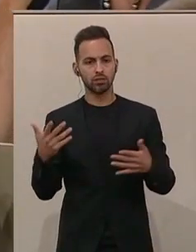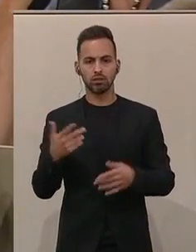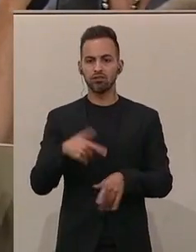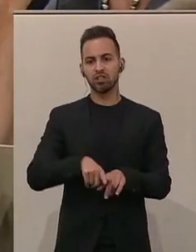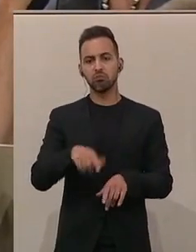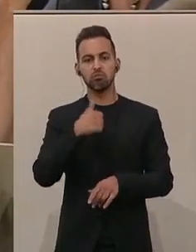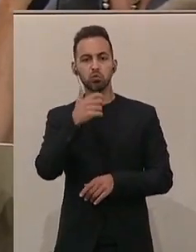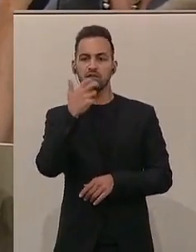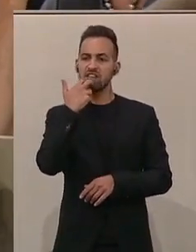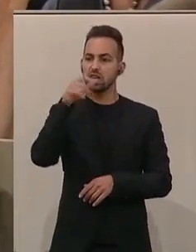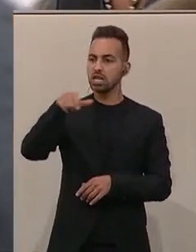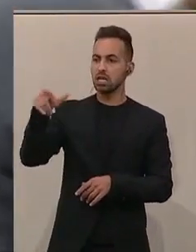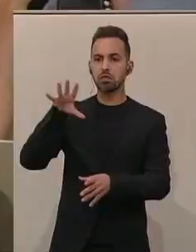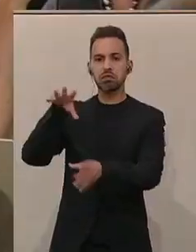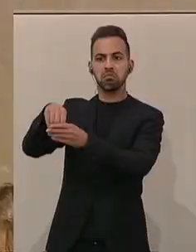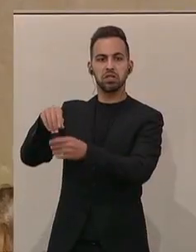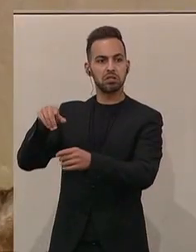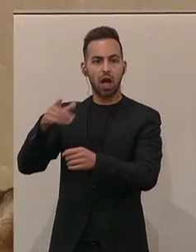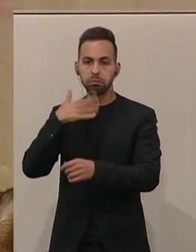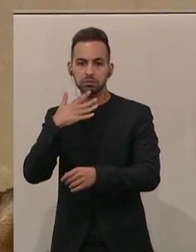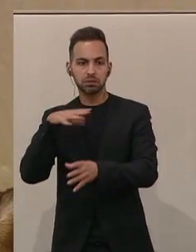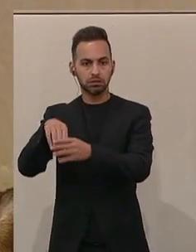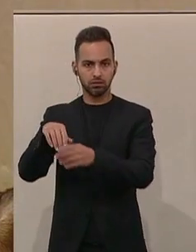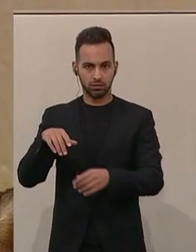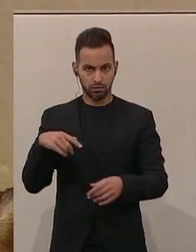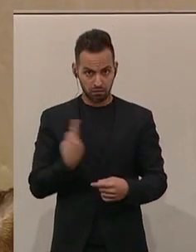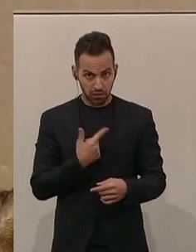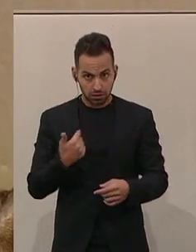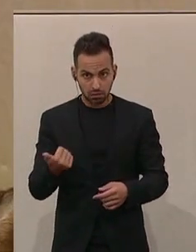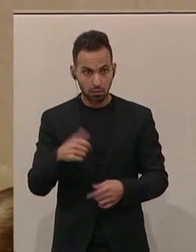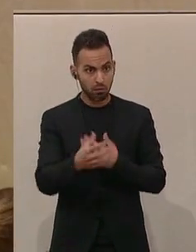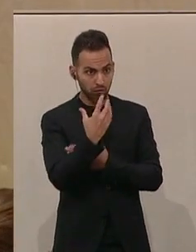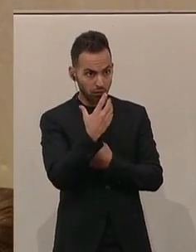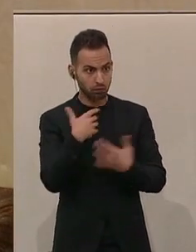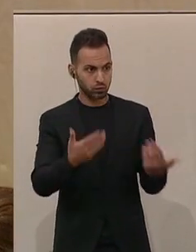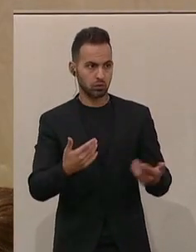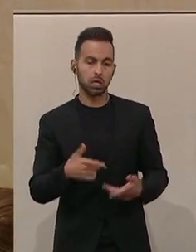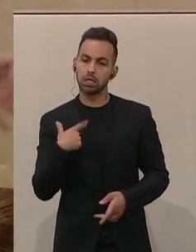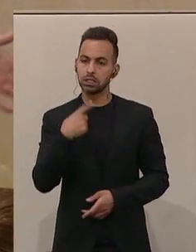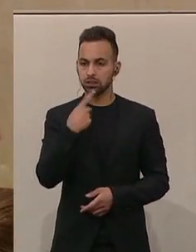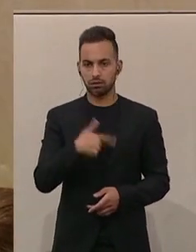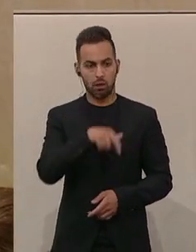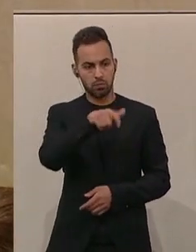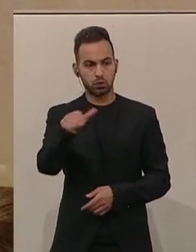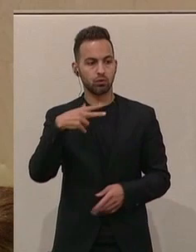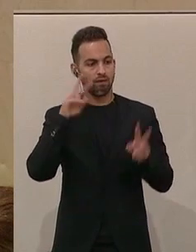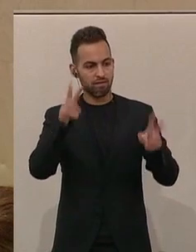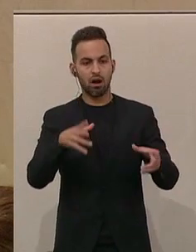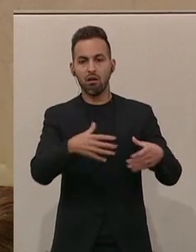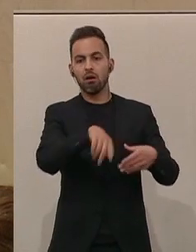Mutwilligen sein, dann kann ich nur sagen, dann kann ich nur sagen, dann haben wir hier eine Achse der Unwilligen.